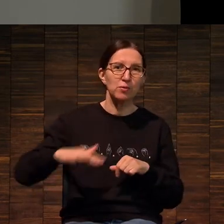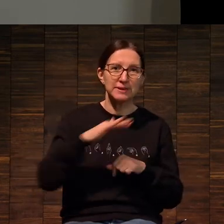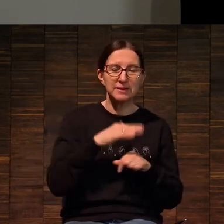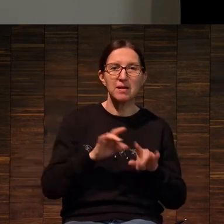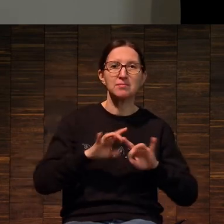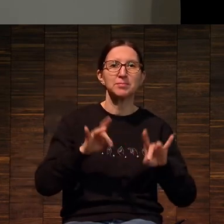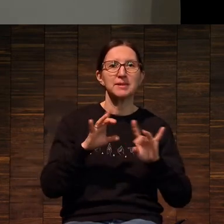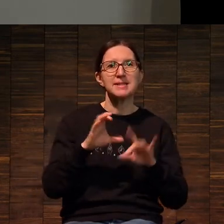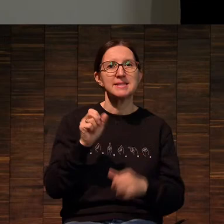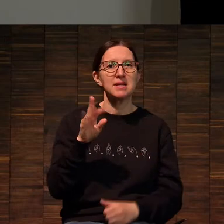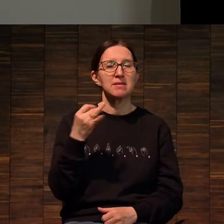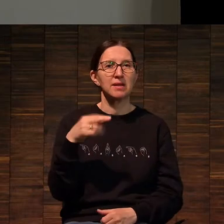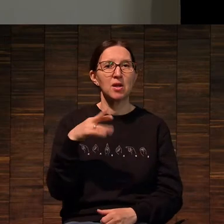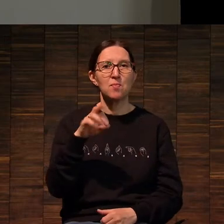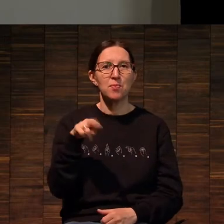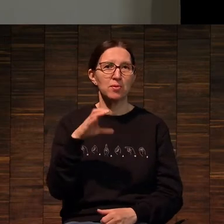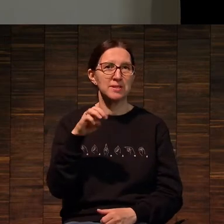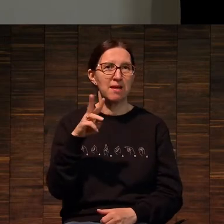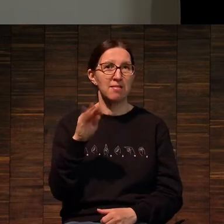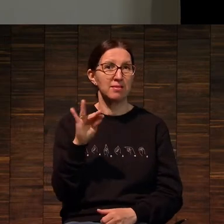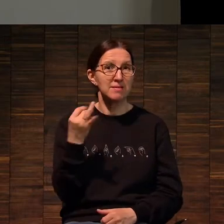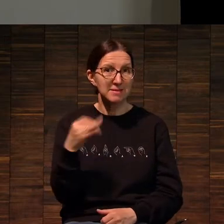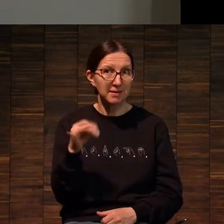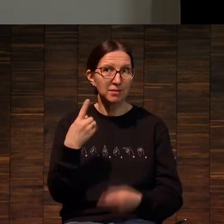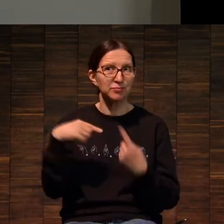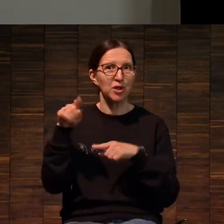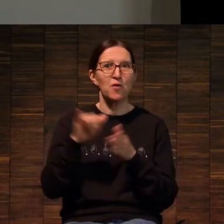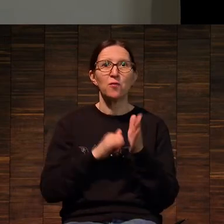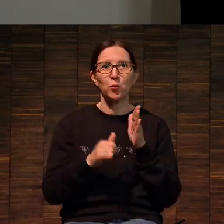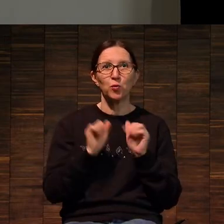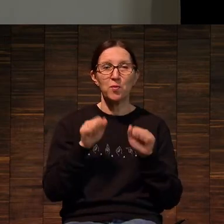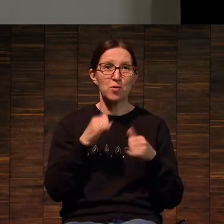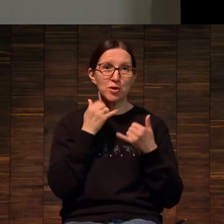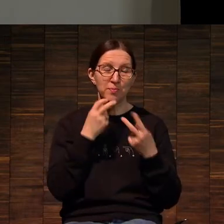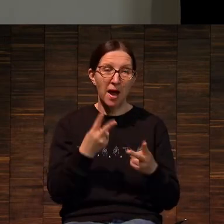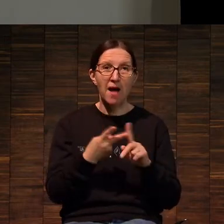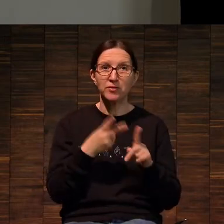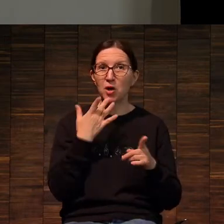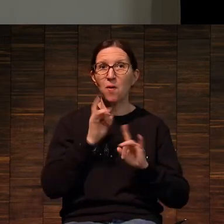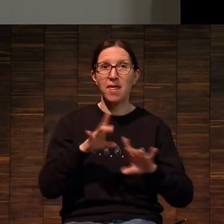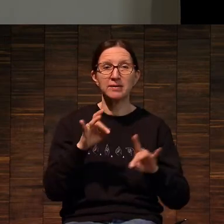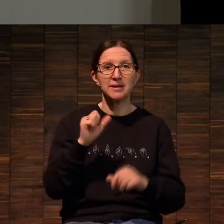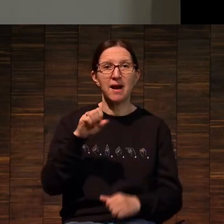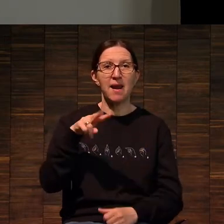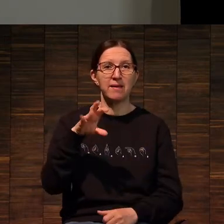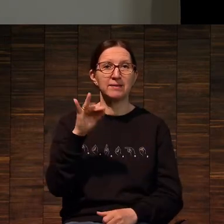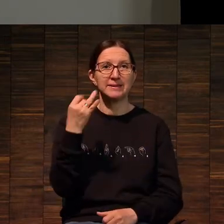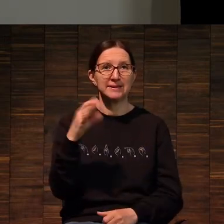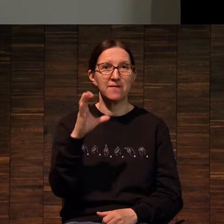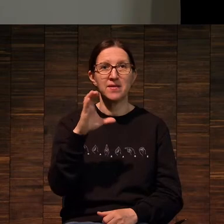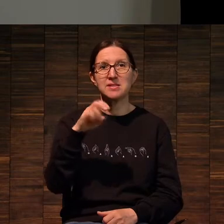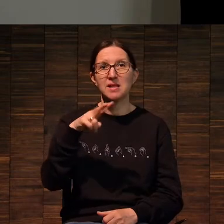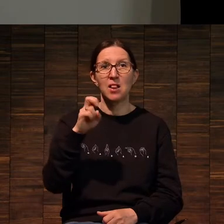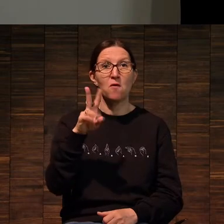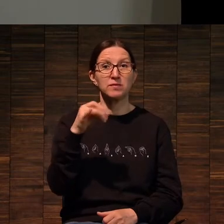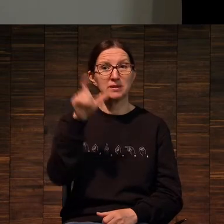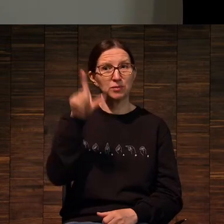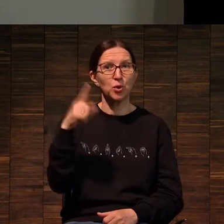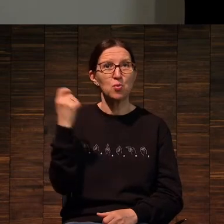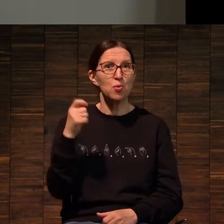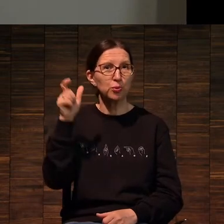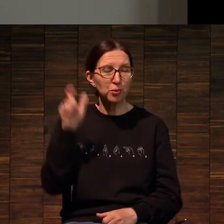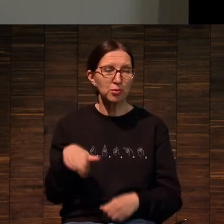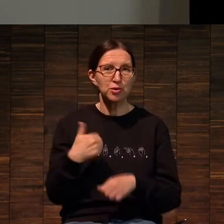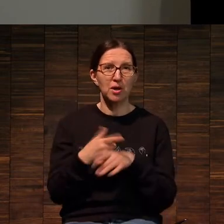Сергеем Постаницким, вы можете посмотреть на нашем ютубе, то вторую лекцию нам прочитает Алексей Веселовский. Это художник и